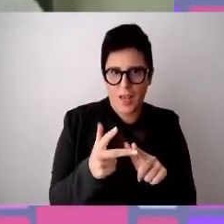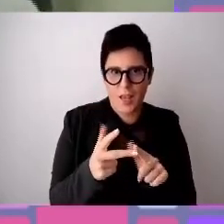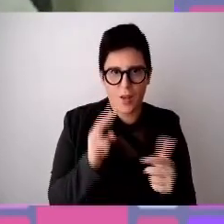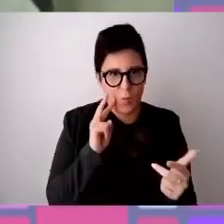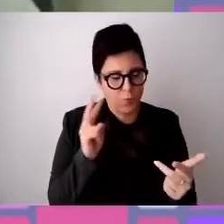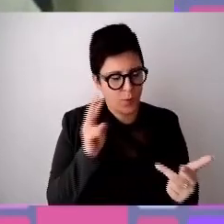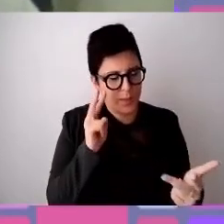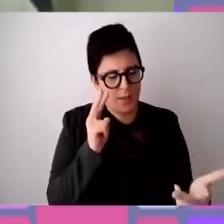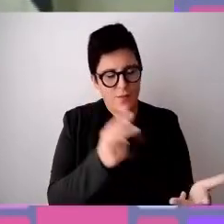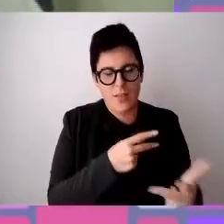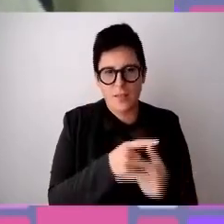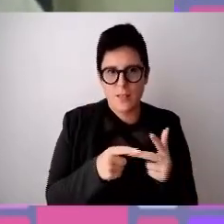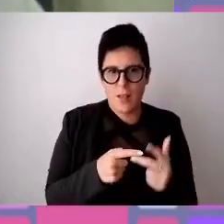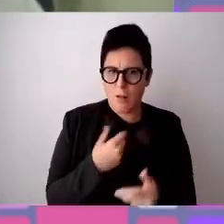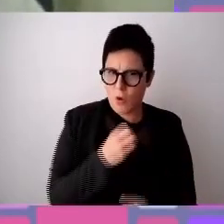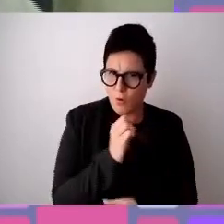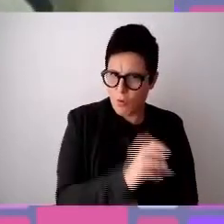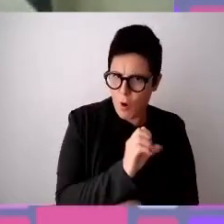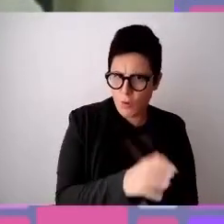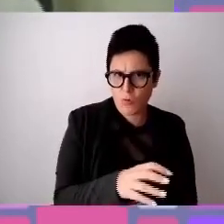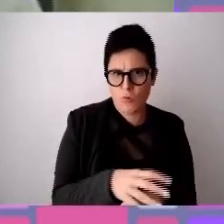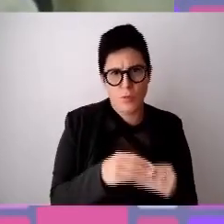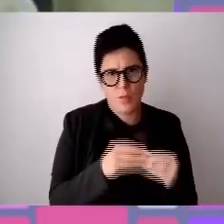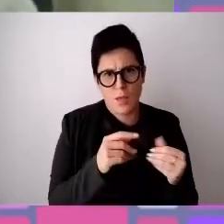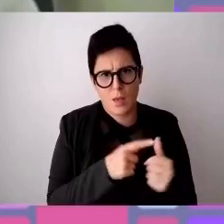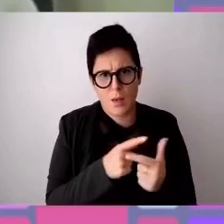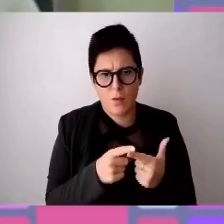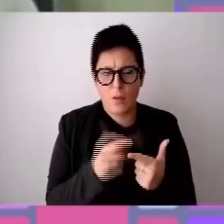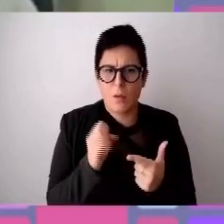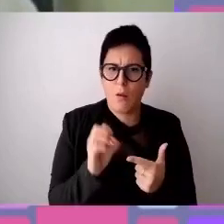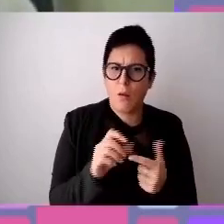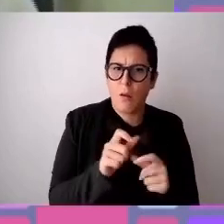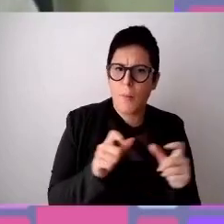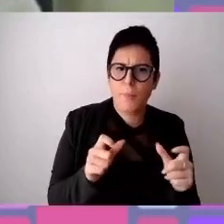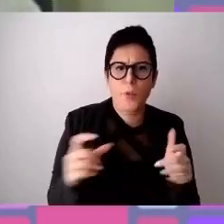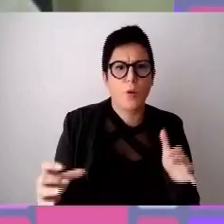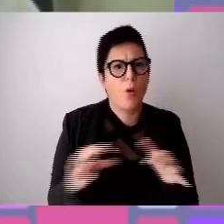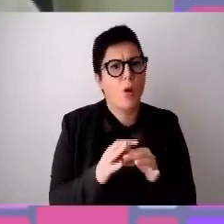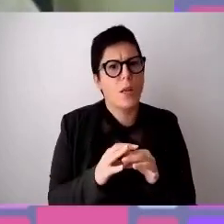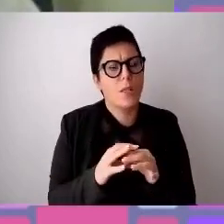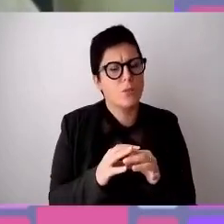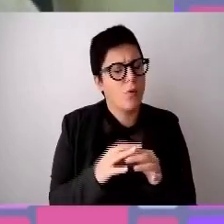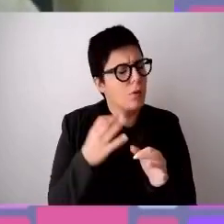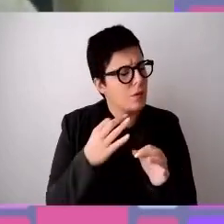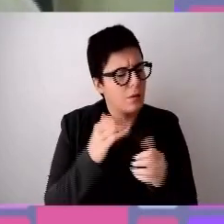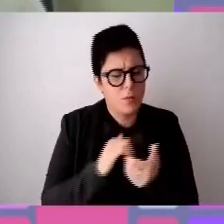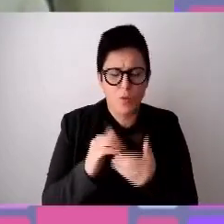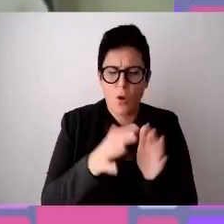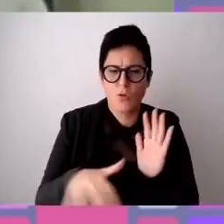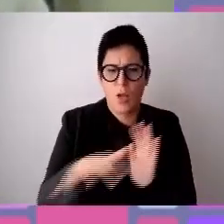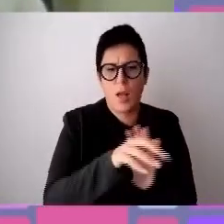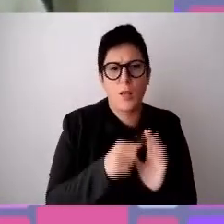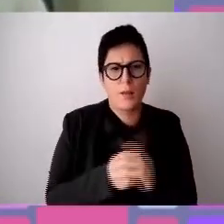Manpower Group, come coach e come persona che è in connessione costante con il sociale.